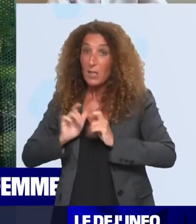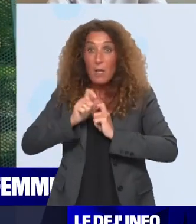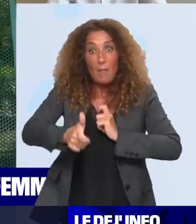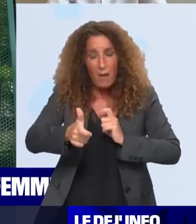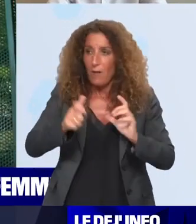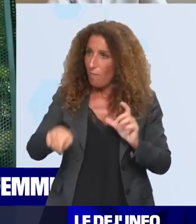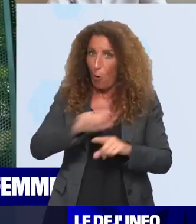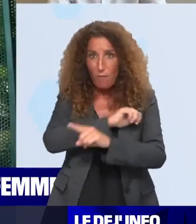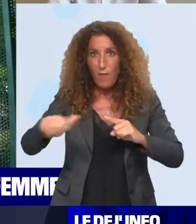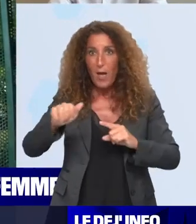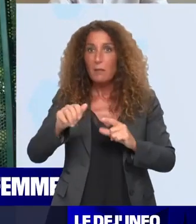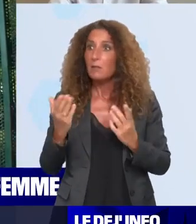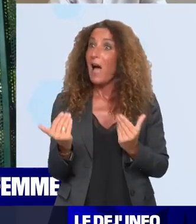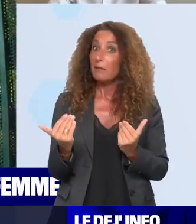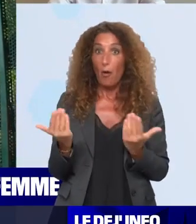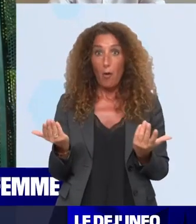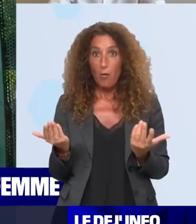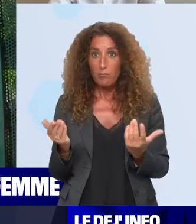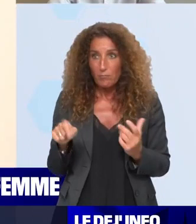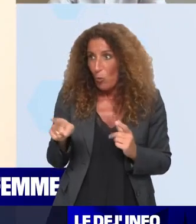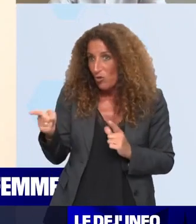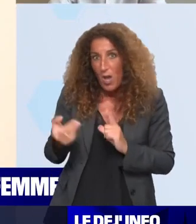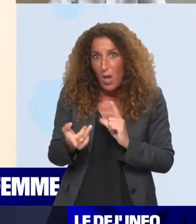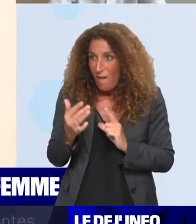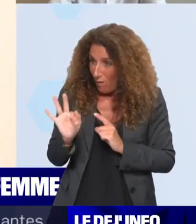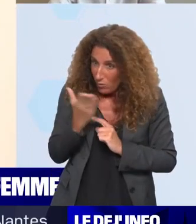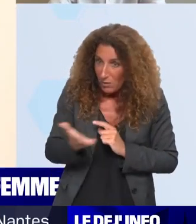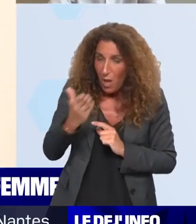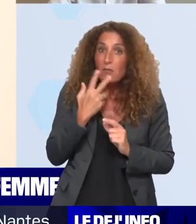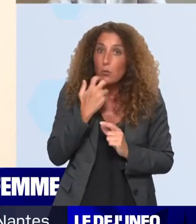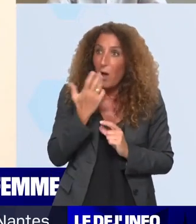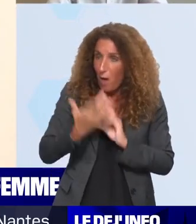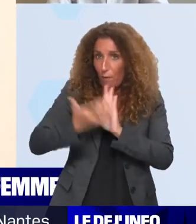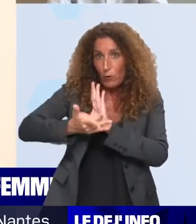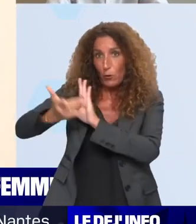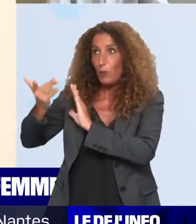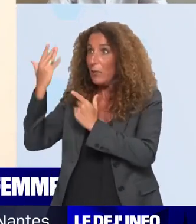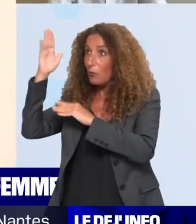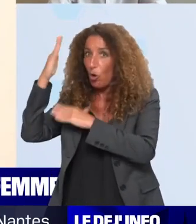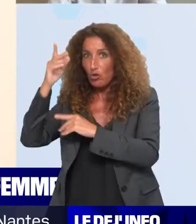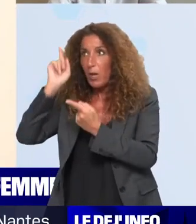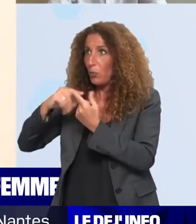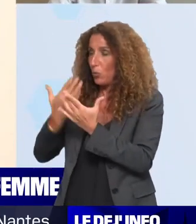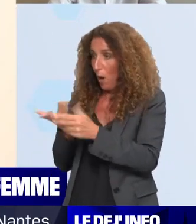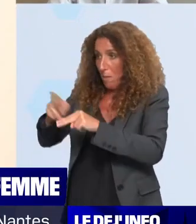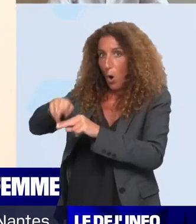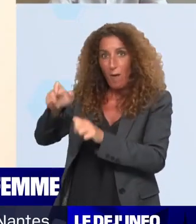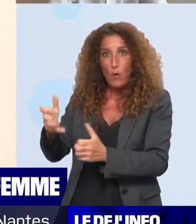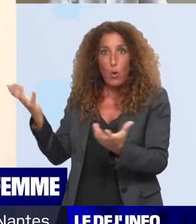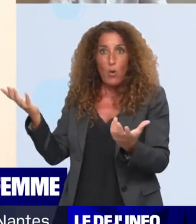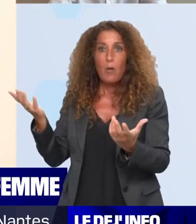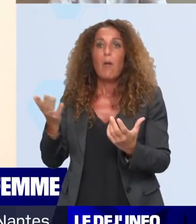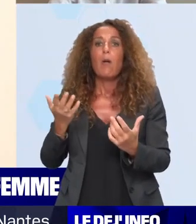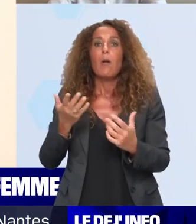c'est que plus on attend, plus vous avez des Français qui doivent fuir à l'étranger ou hélas qui vont accentuer ce record que nous avons en France du